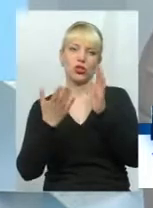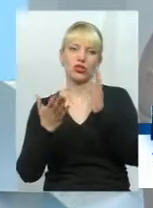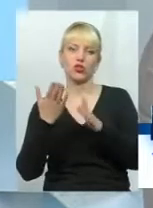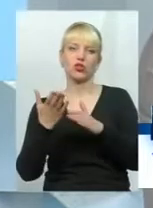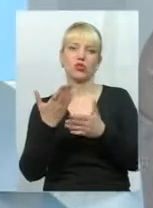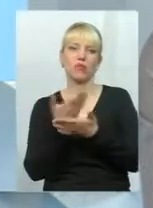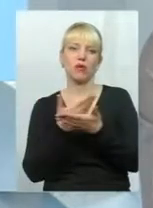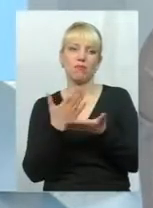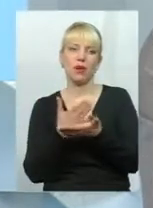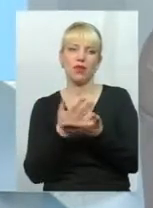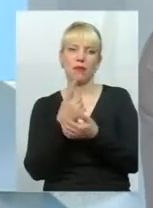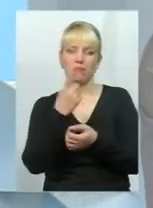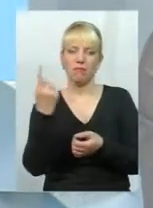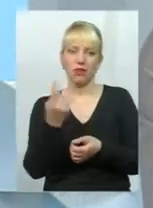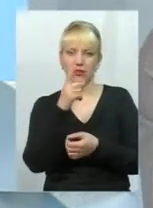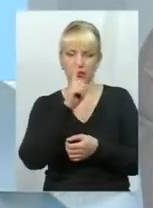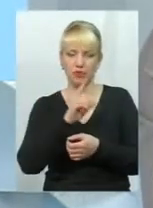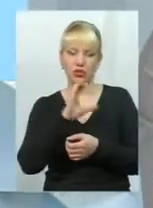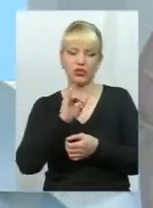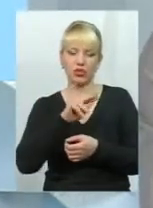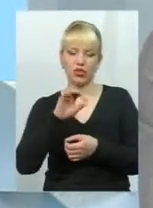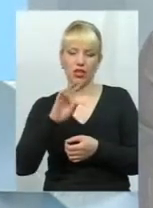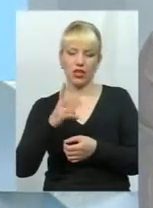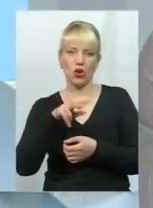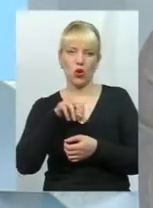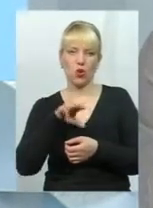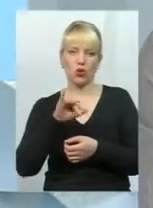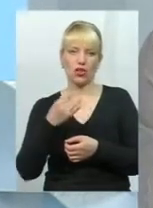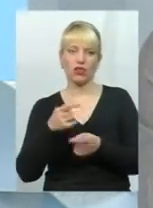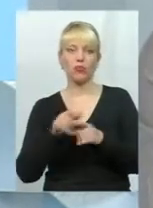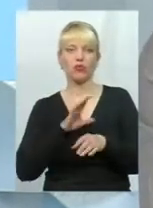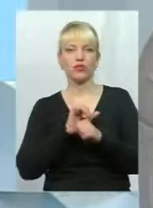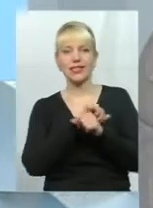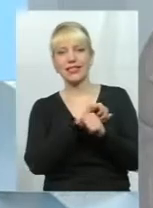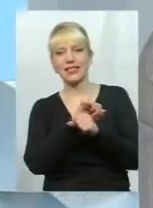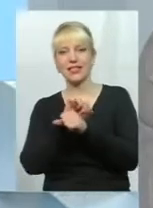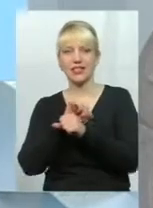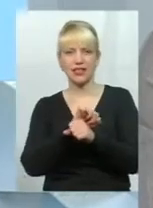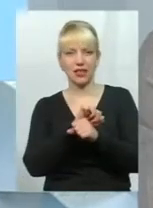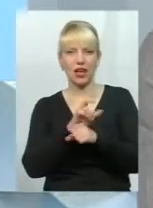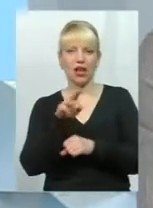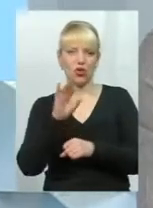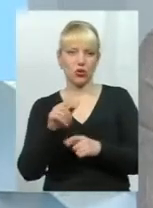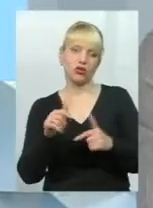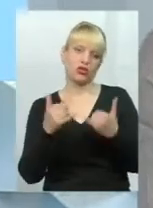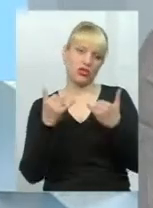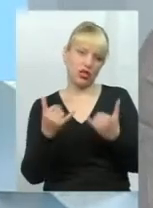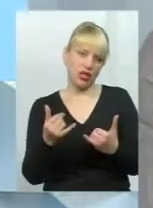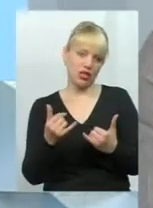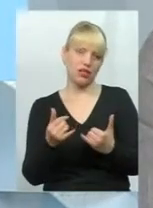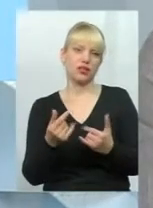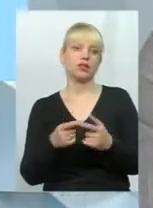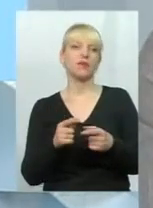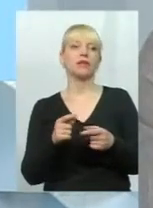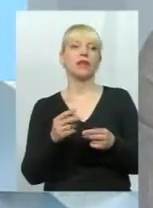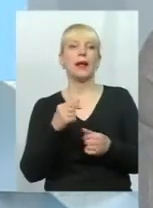перший місяць січень, лютий, такий застій в цьому відношенні, Все-таки в нас зараз бізнес